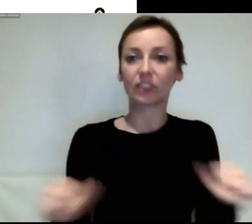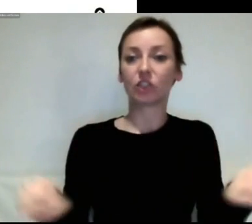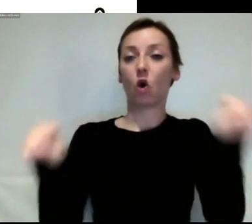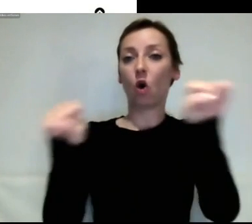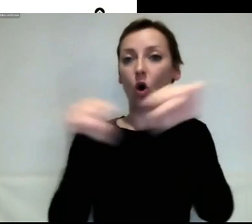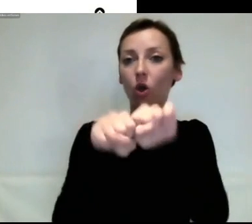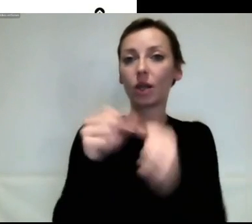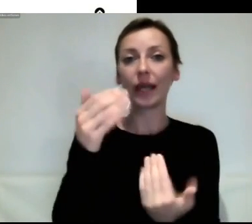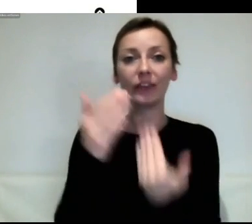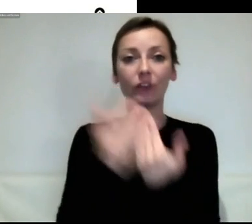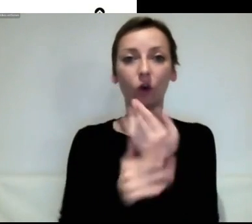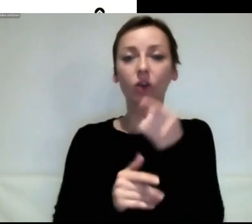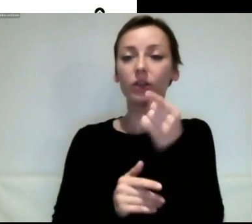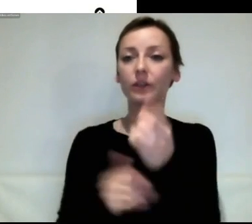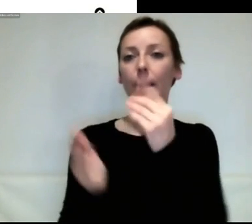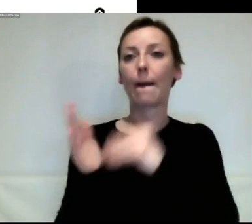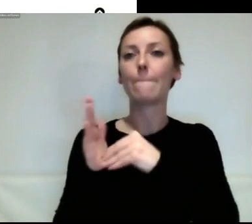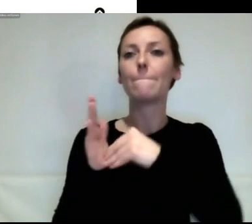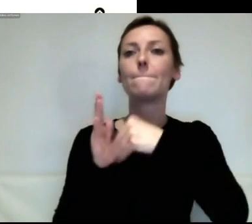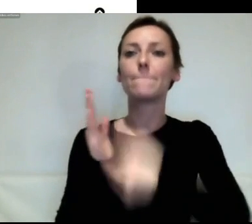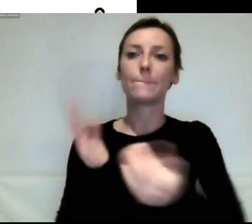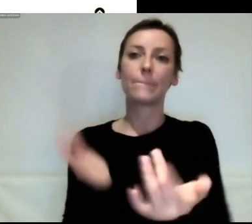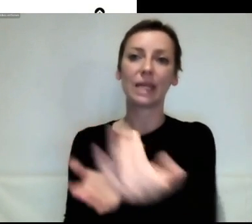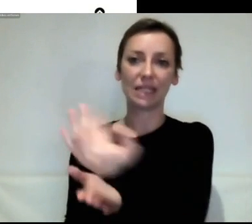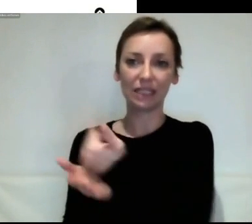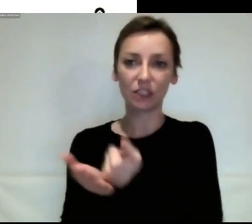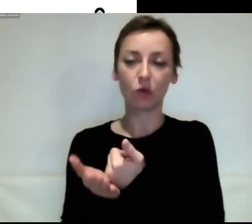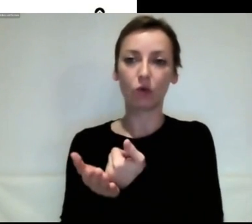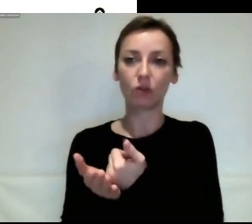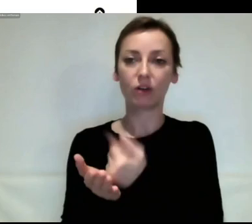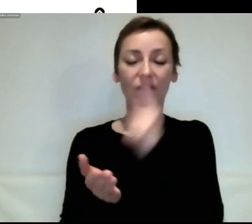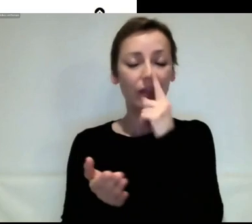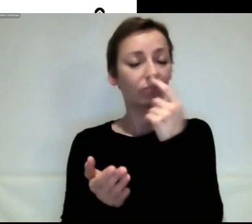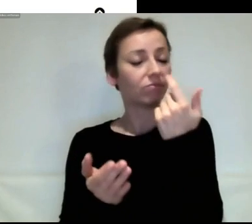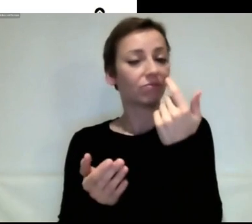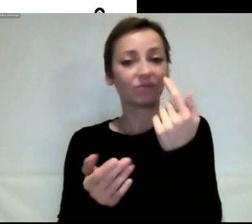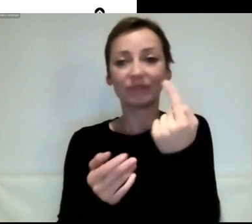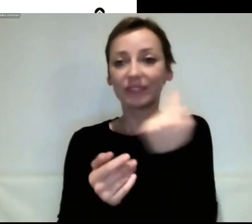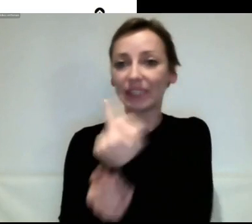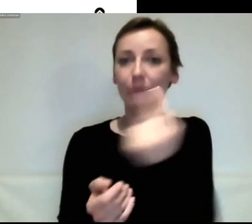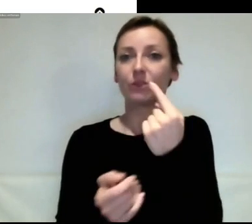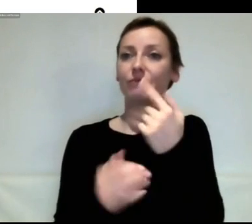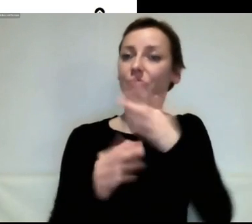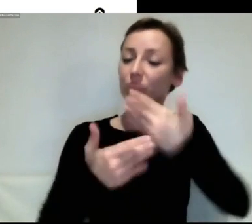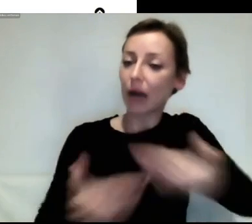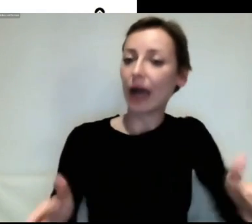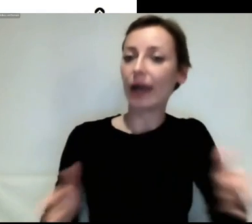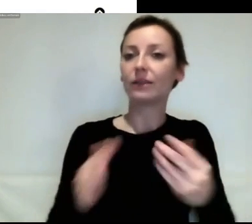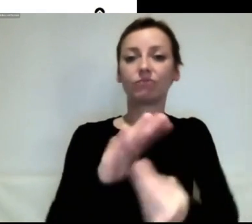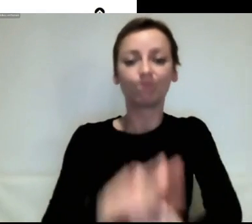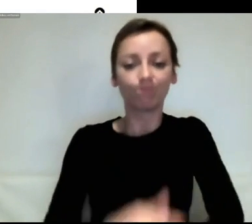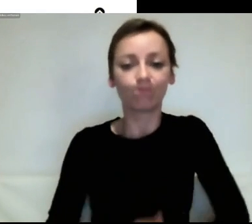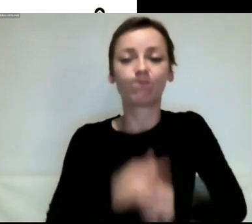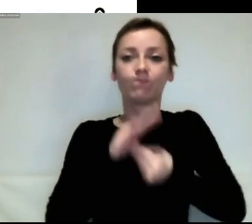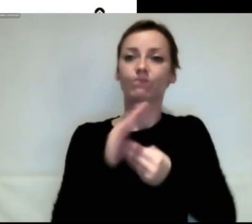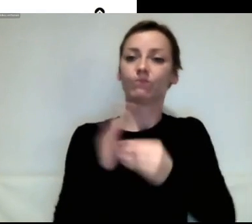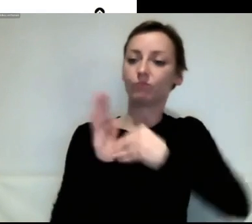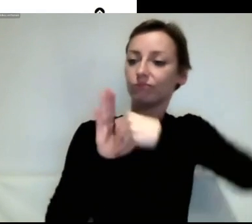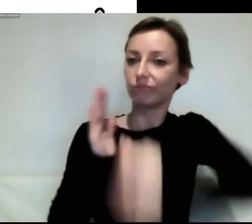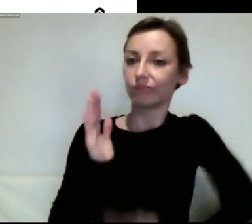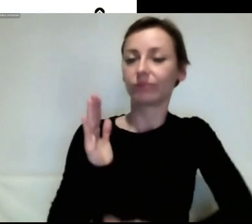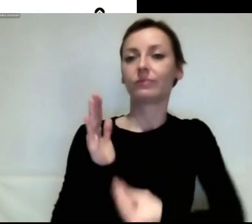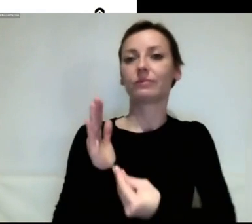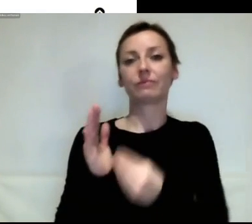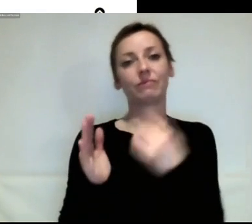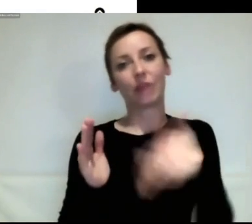wunderbar, wenn ihr uns unterstützen könnt, die unterschreiben können, sie mit eurem Umfeld teilt, dass wir wirklich ein klares Zeichen setzen.